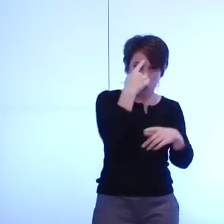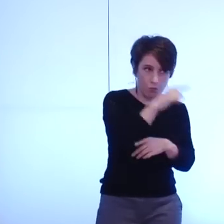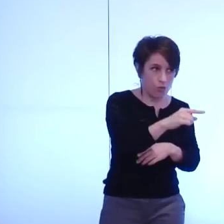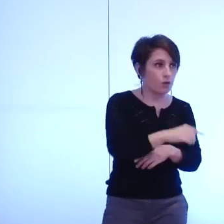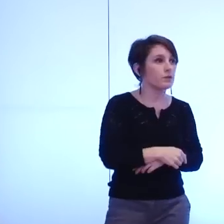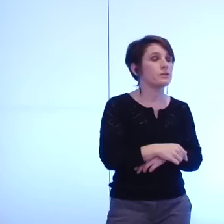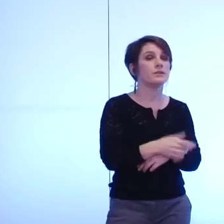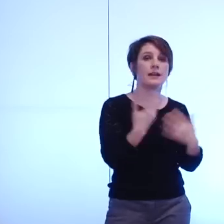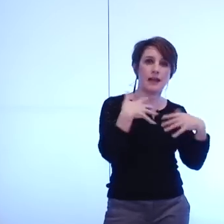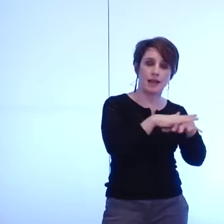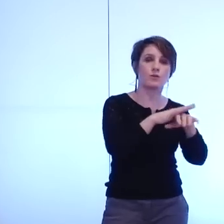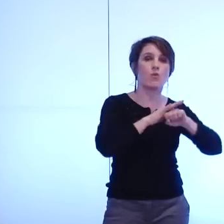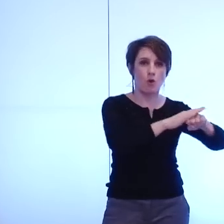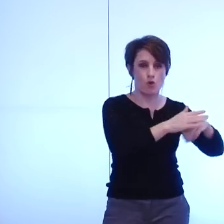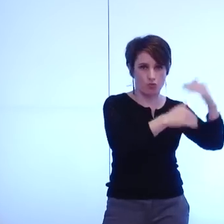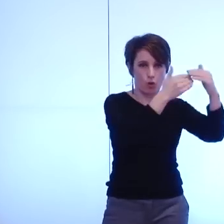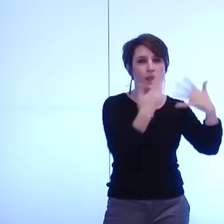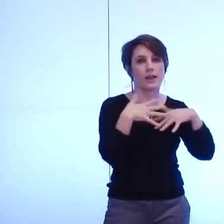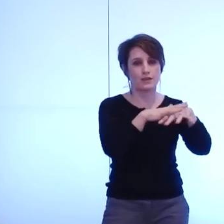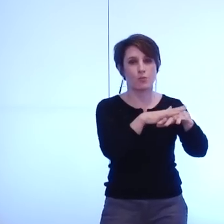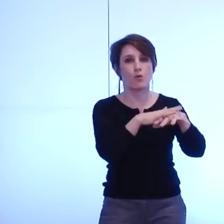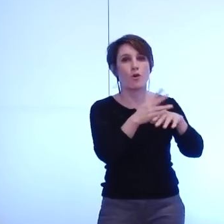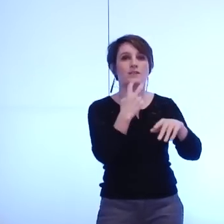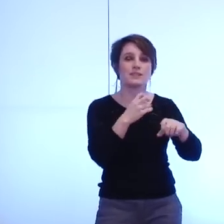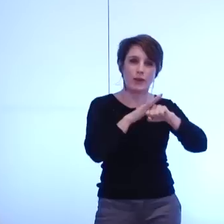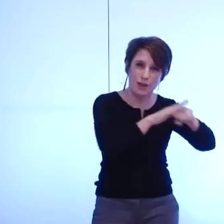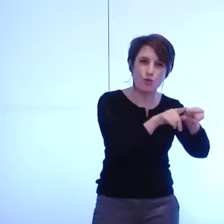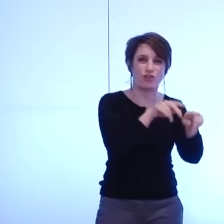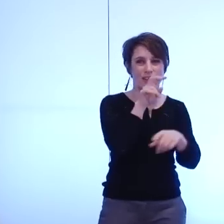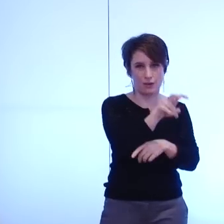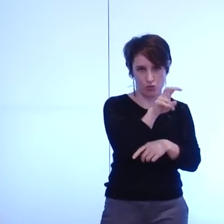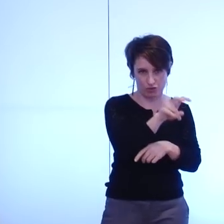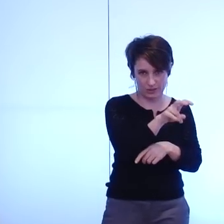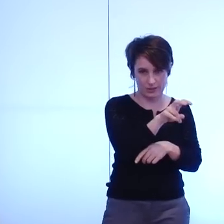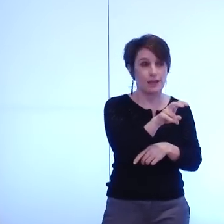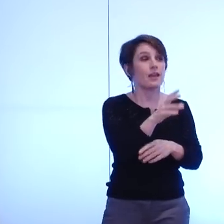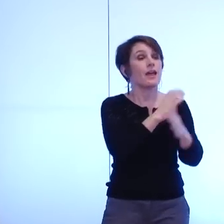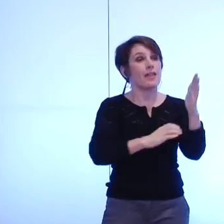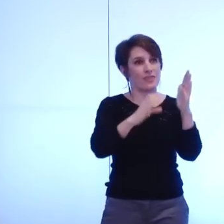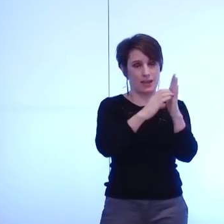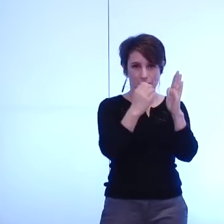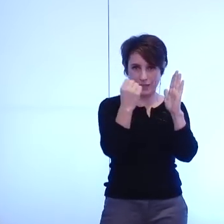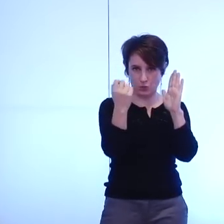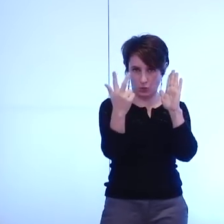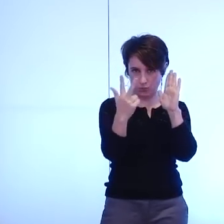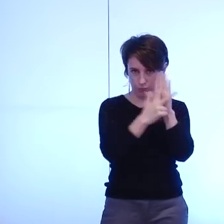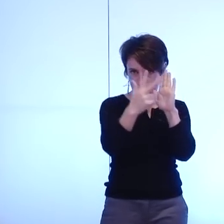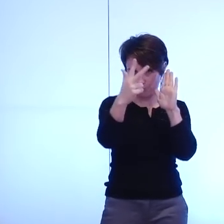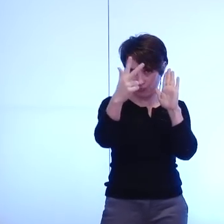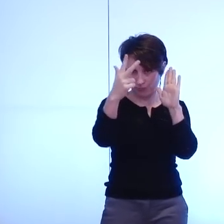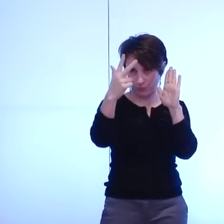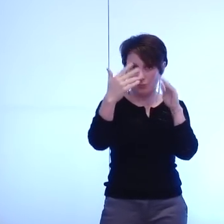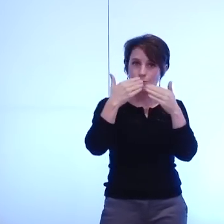rassemblement de gauche et de progrès rassemblement citoyen de la gauche et les écologistes cette délibération est donc adoptée